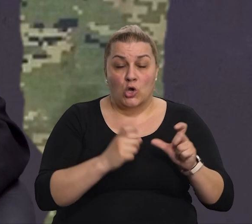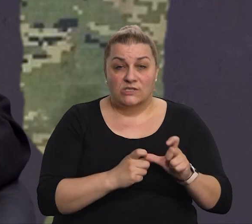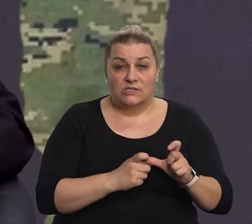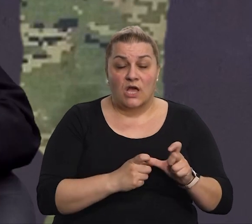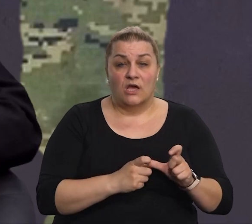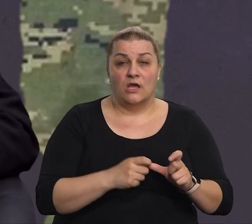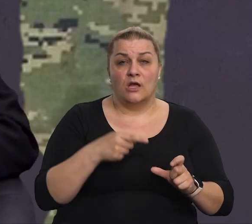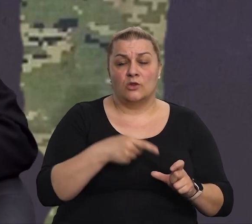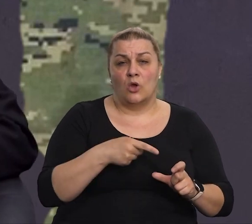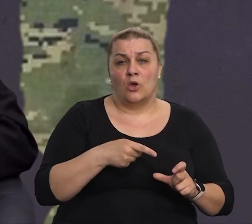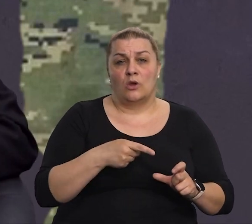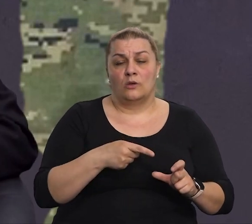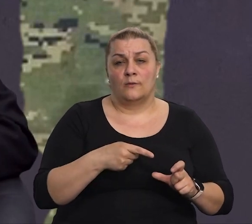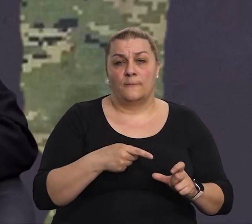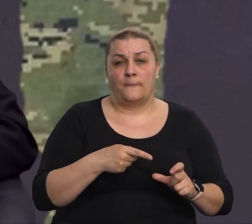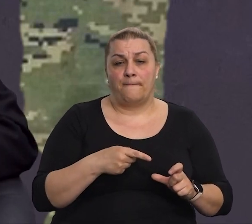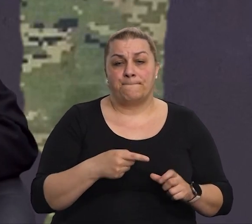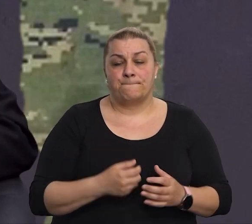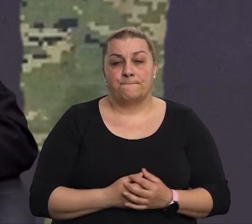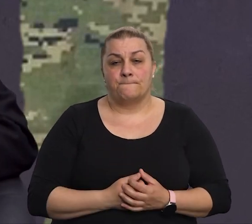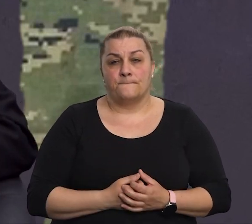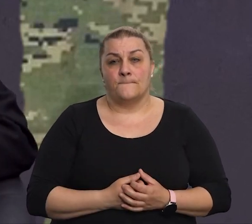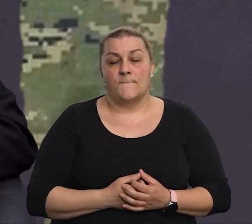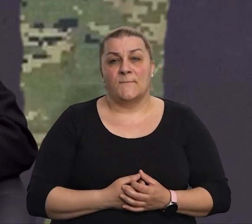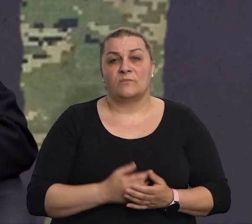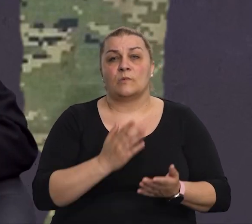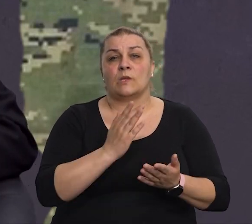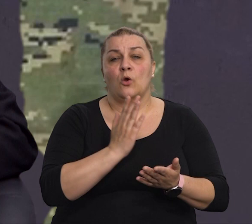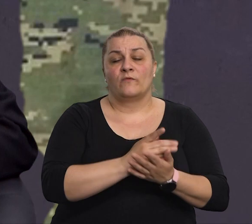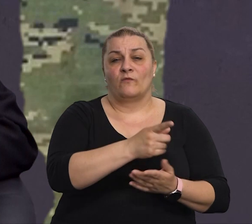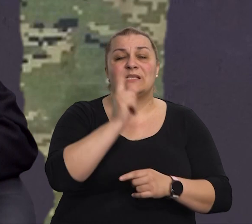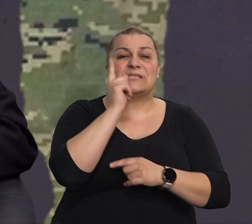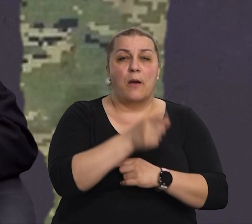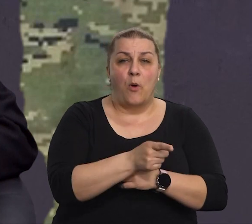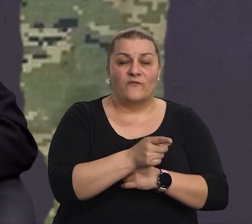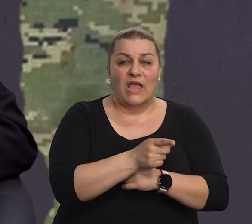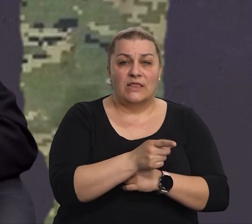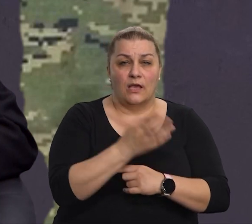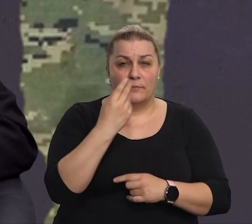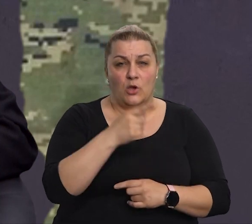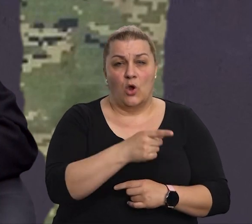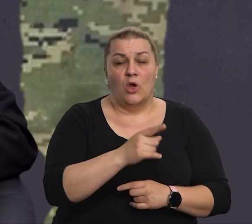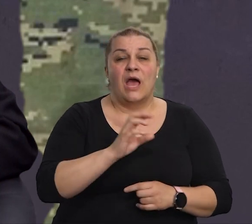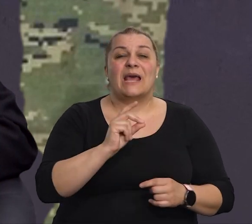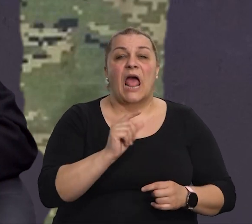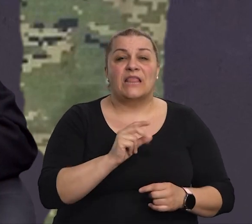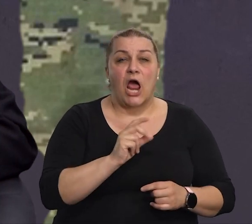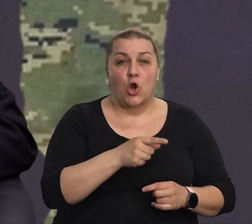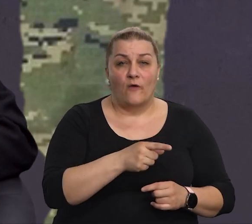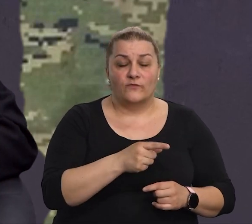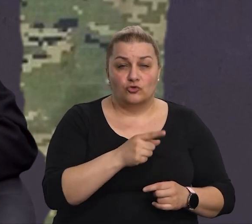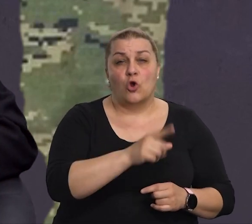znači, dođemo na poziv tadašnjeg zapojenika devete bojne hosa je Izra Danovića